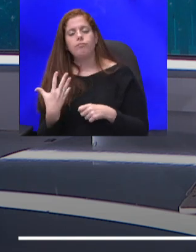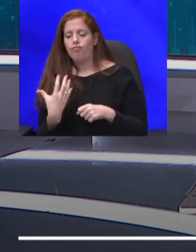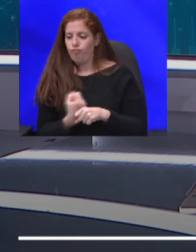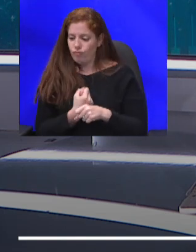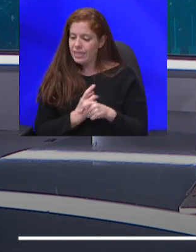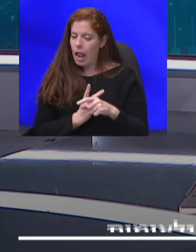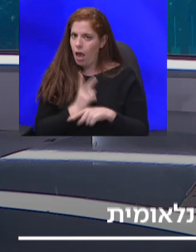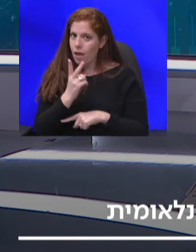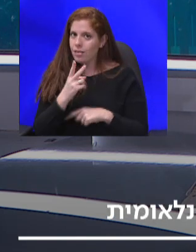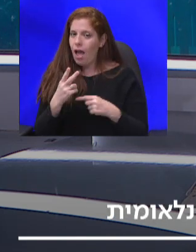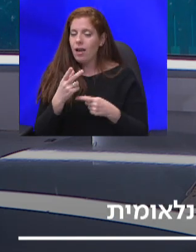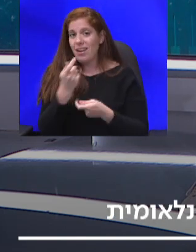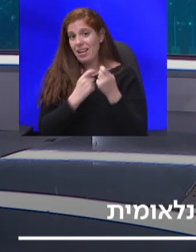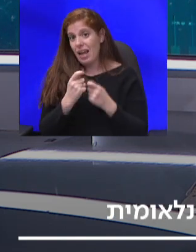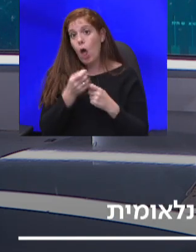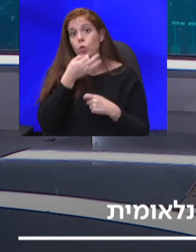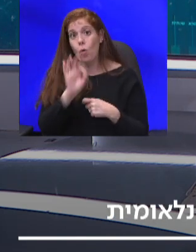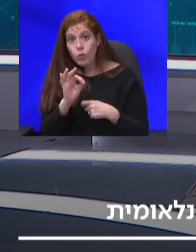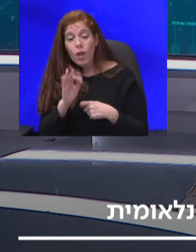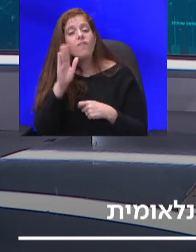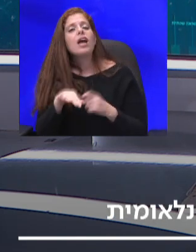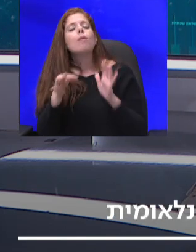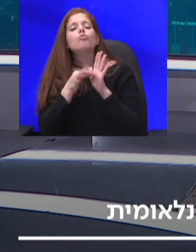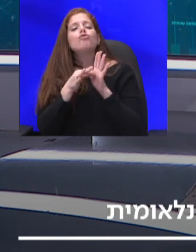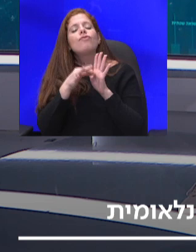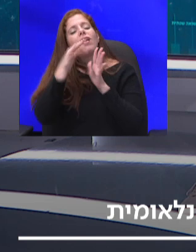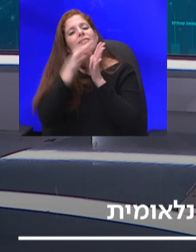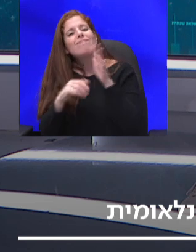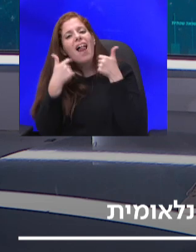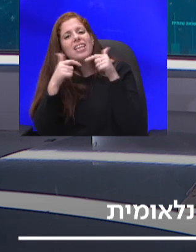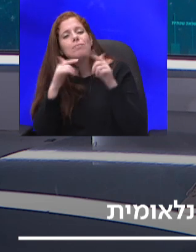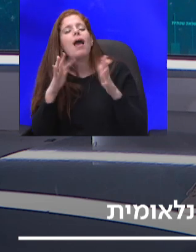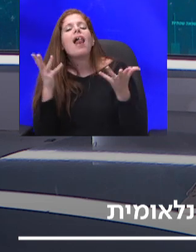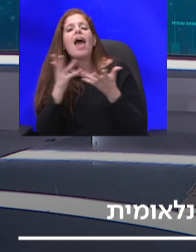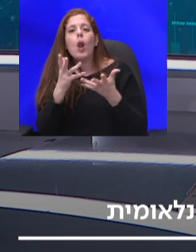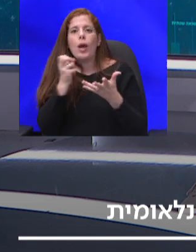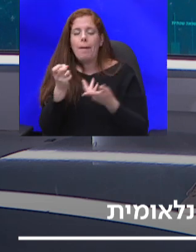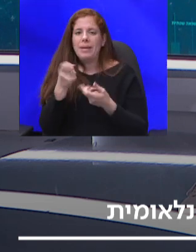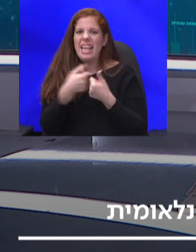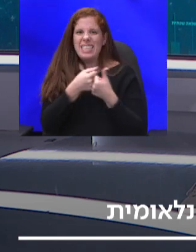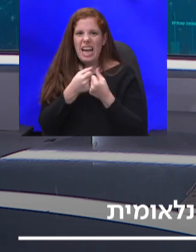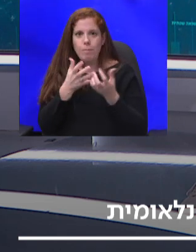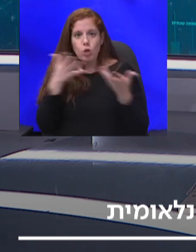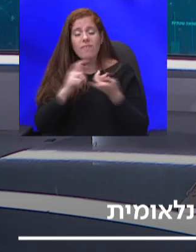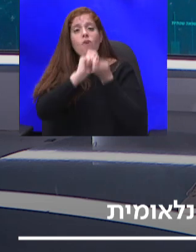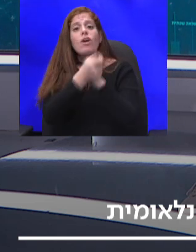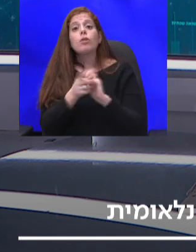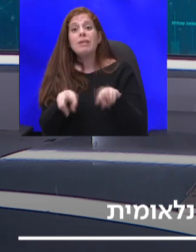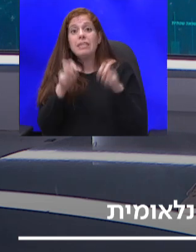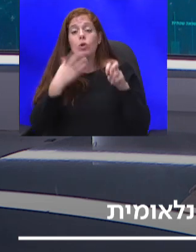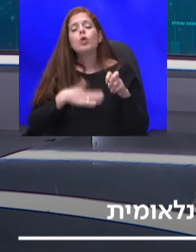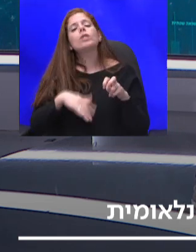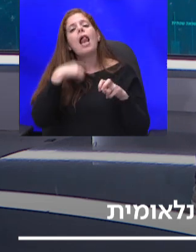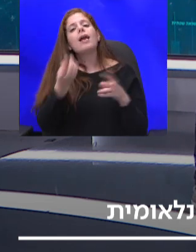אחרות, וגם בשביל להרחיב על איך לוקחים את האתגרים הכלכליים הגדולים שלנו, והופכים אותם להזדמנויות. אני רוצה להגיד עכשיו ערב טוב לנגידת בנק